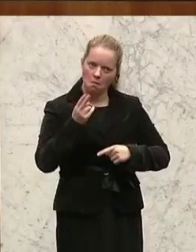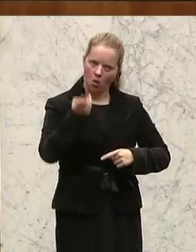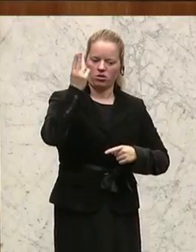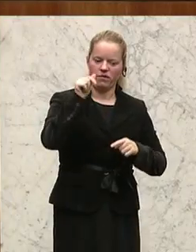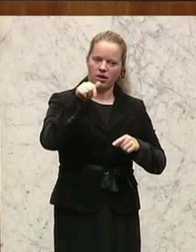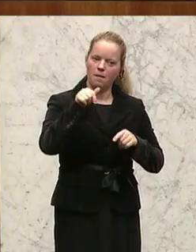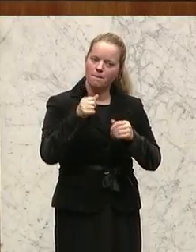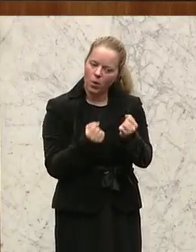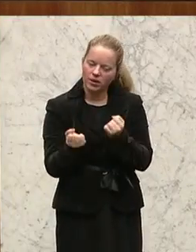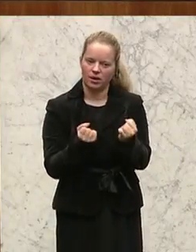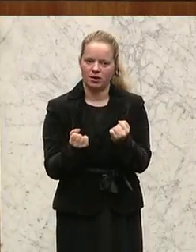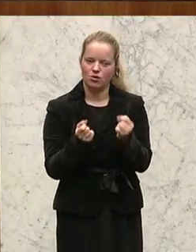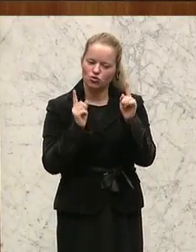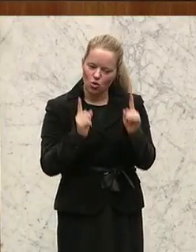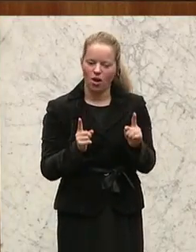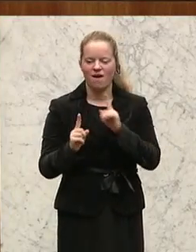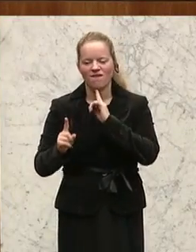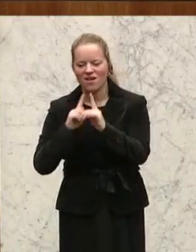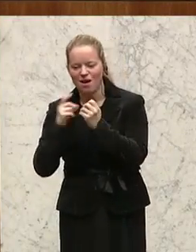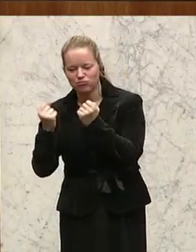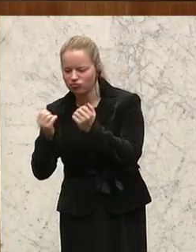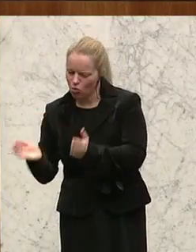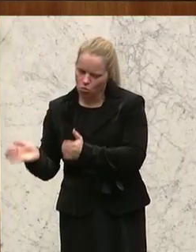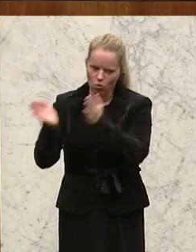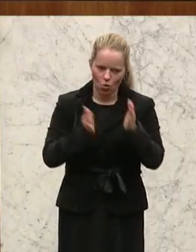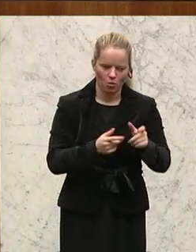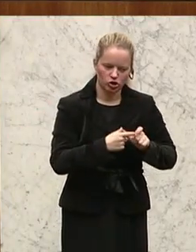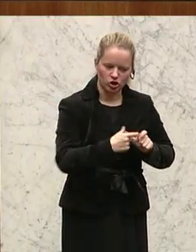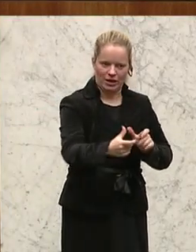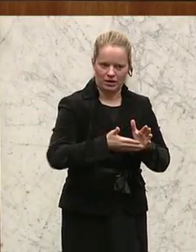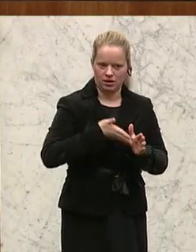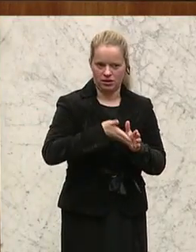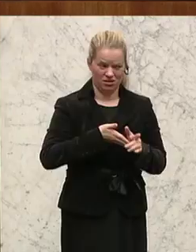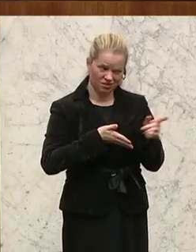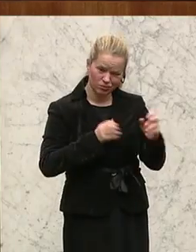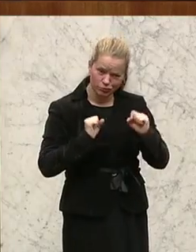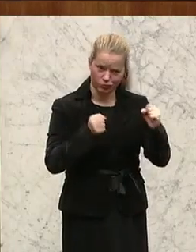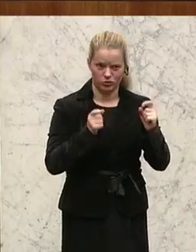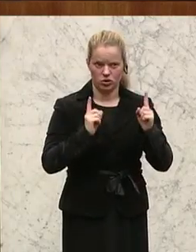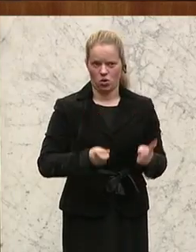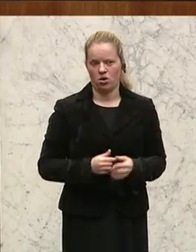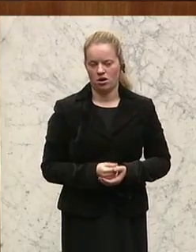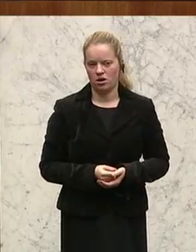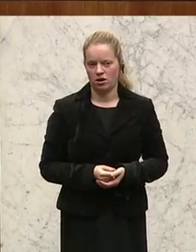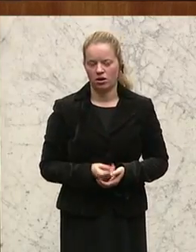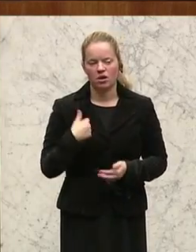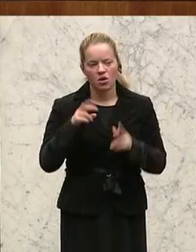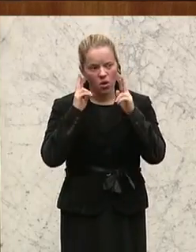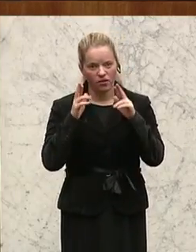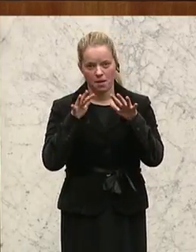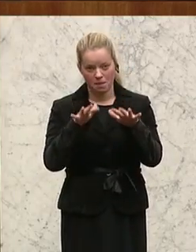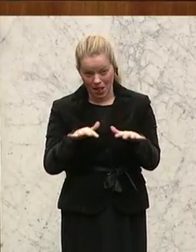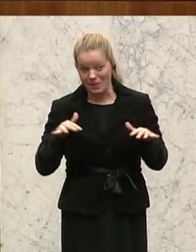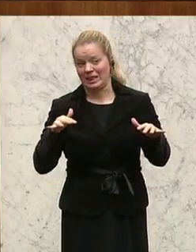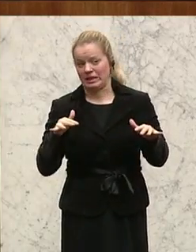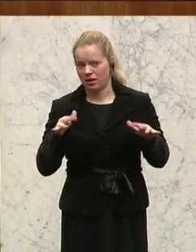Straße auf die Schiene bringen. Es liegt an Ihnen, hier tätig zu werden. Und ich hoffe, dass das Parlament dieses Ansinnen doch